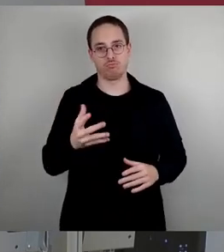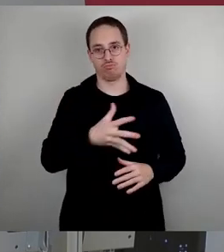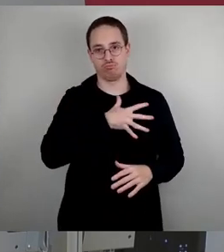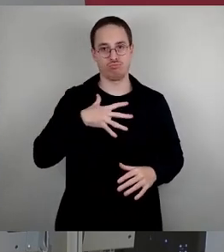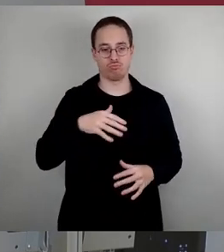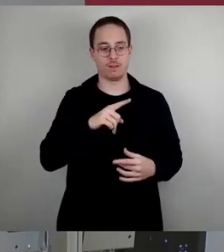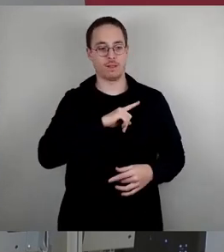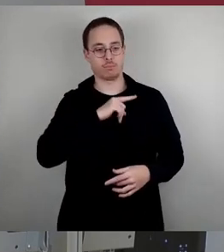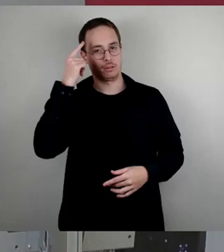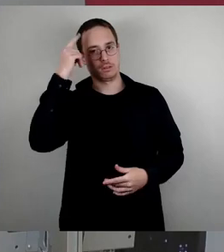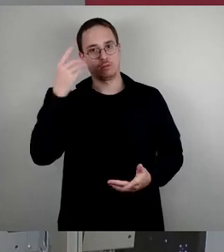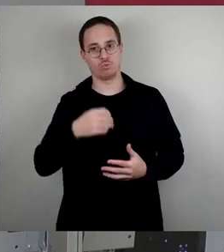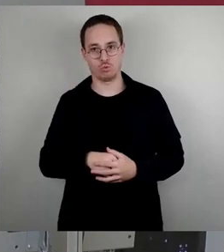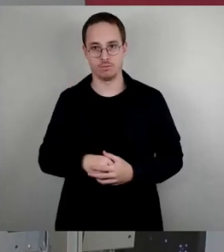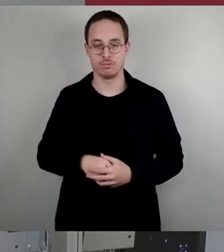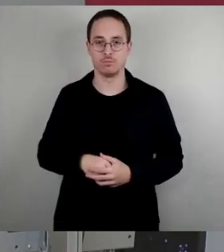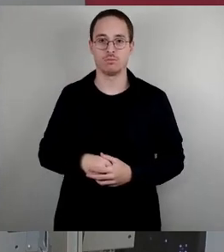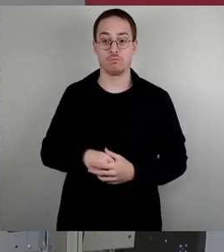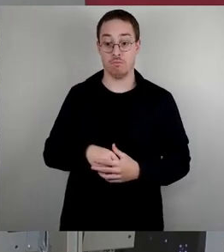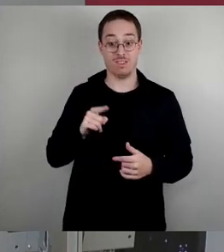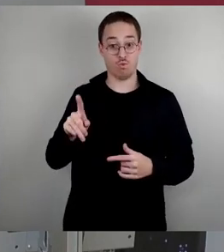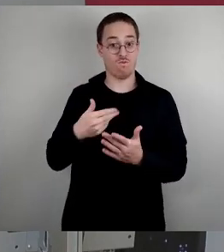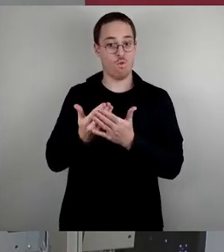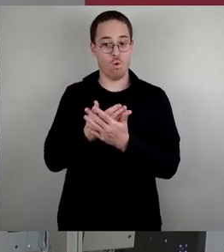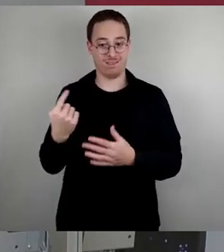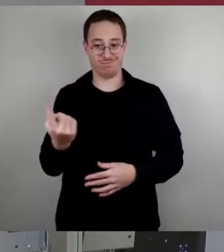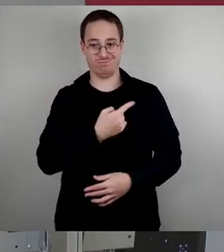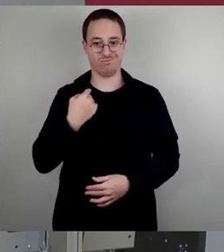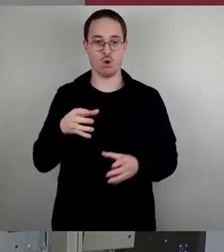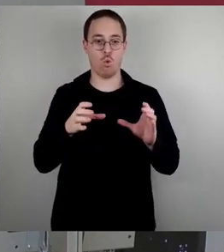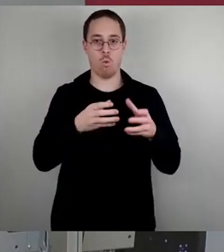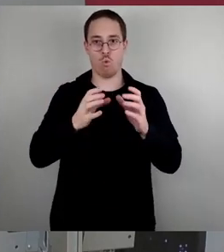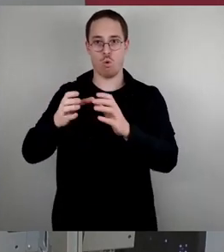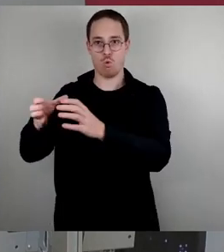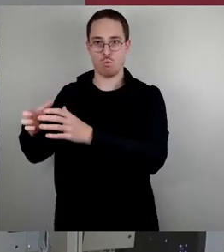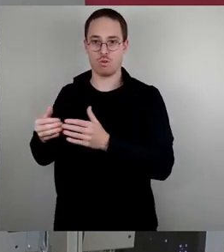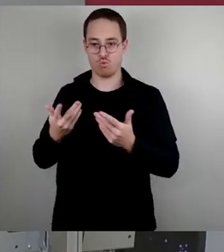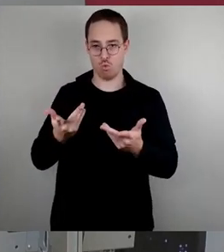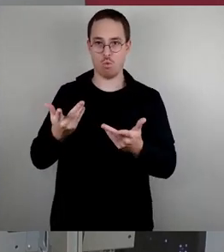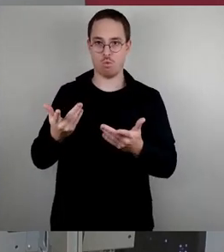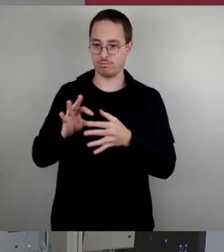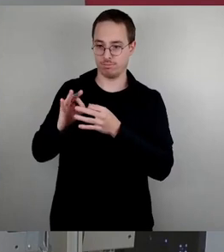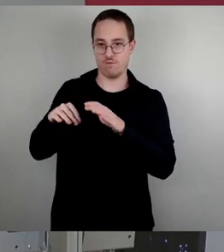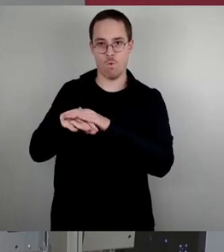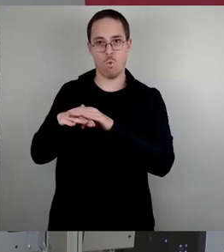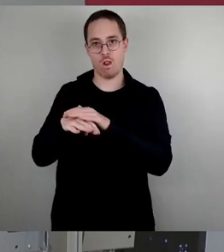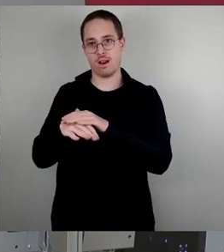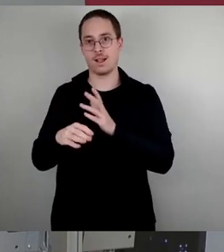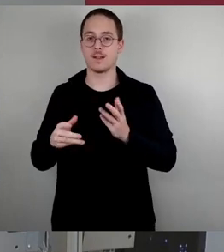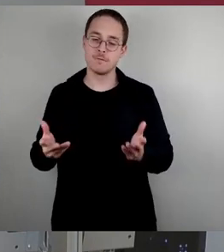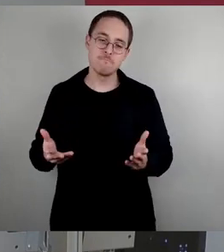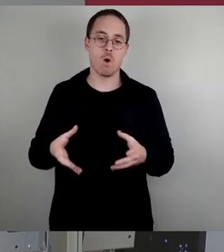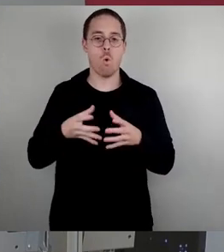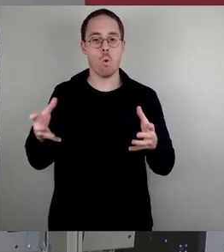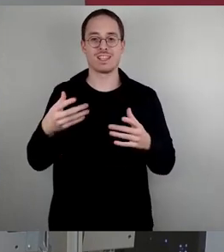aber auch als Gesellschaft insgesamt in den nächsten Jahren vor große, auch finanzielle Herausforderungen. Ich